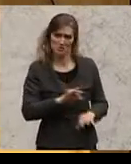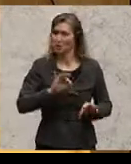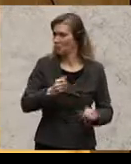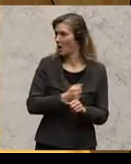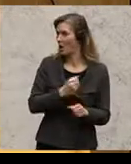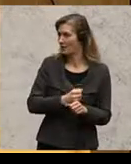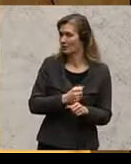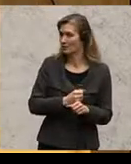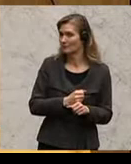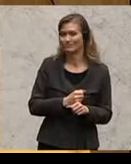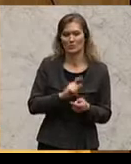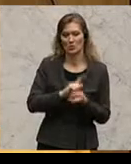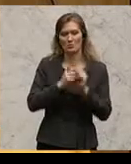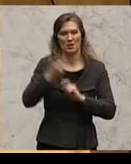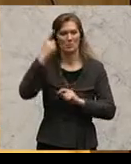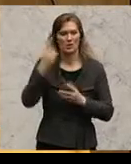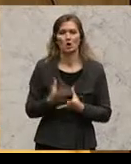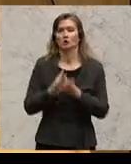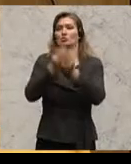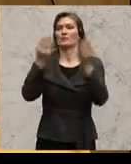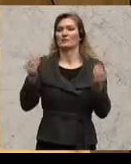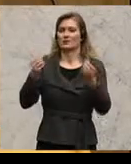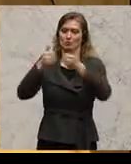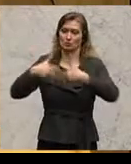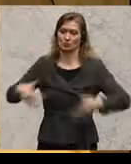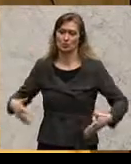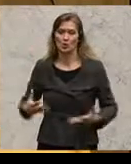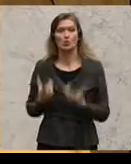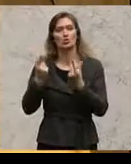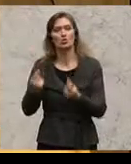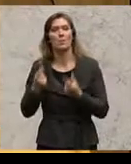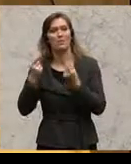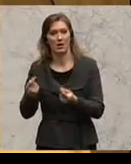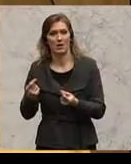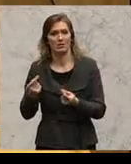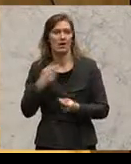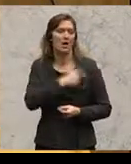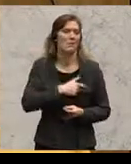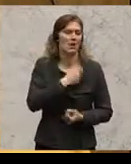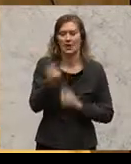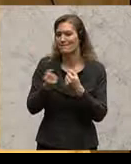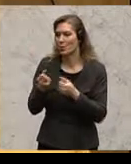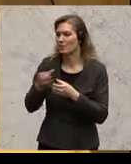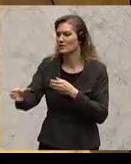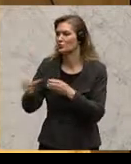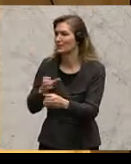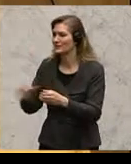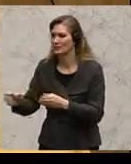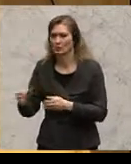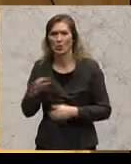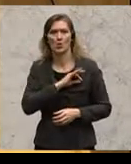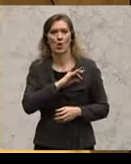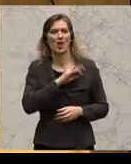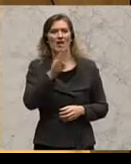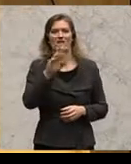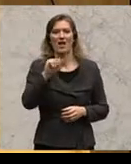allem, was die aufgeblähten Strukturen, die Mehrgleisigkeiten, parteipolitische Besetzungen, Kollege Walser hat es ja schon